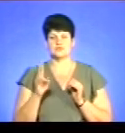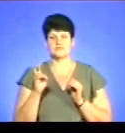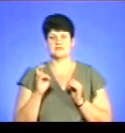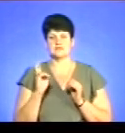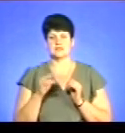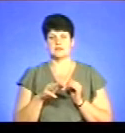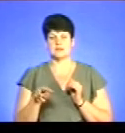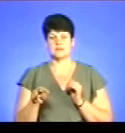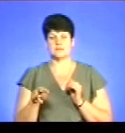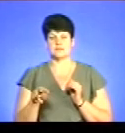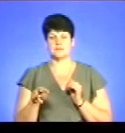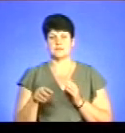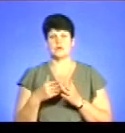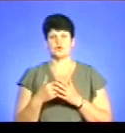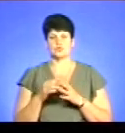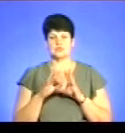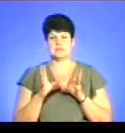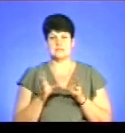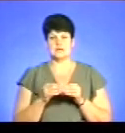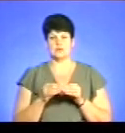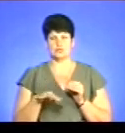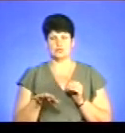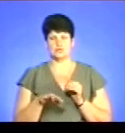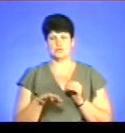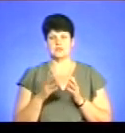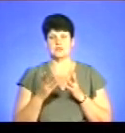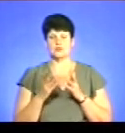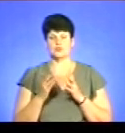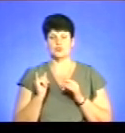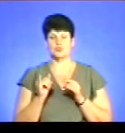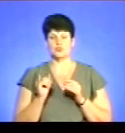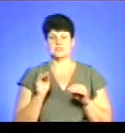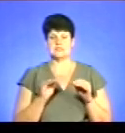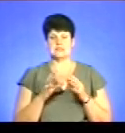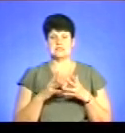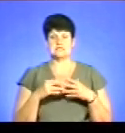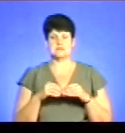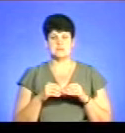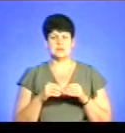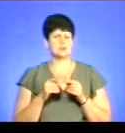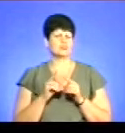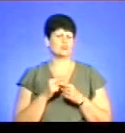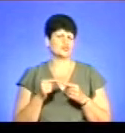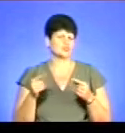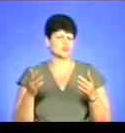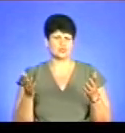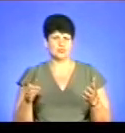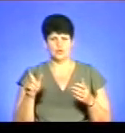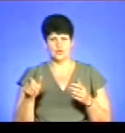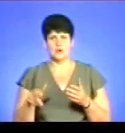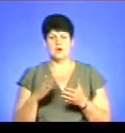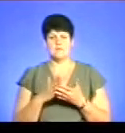квадратних метрів, тобто загальною площою. Якщо у складі сім'ї будь-хто має